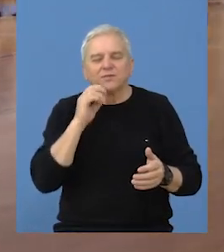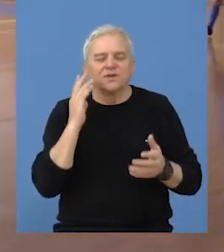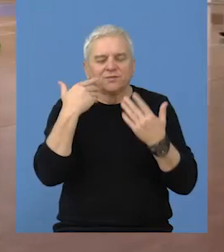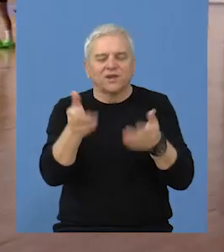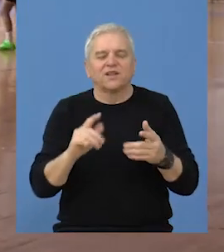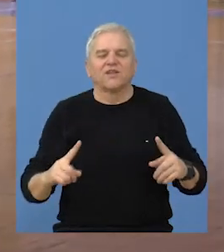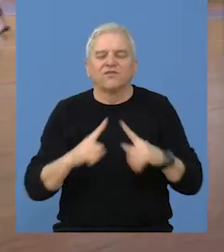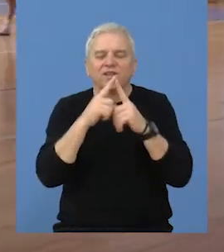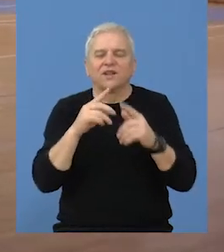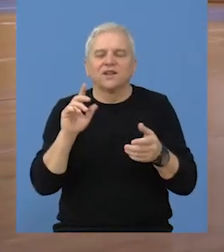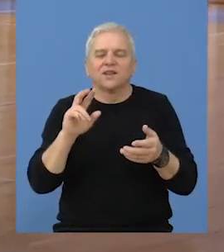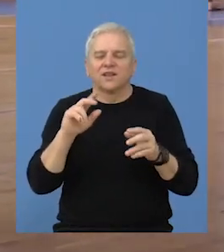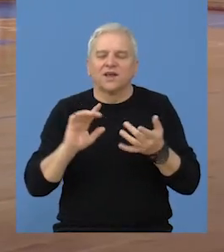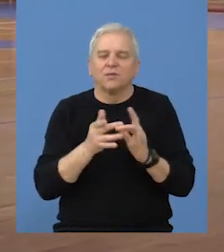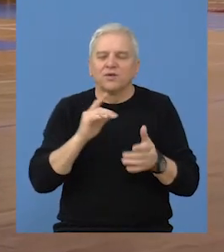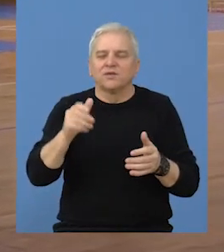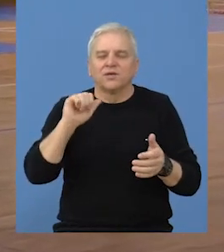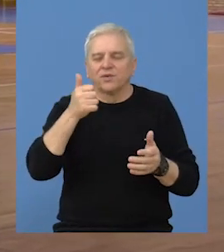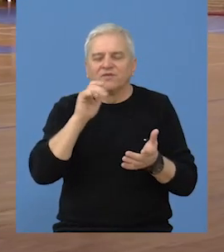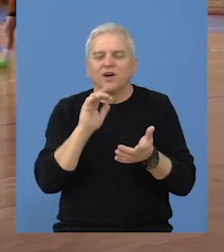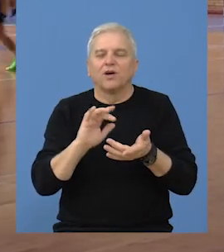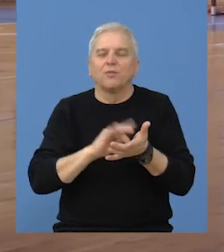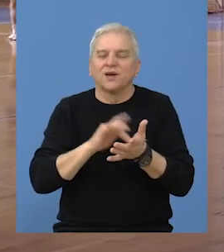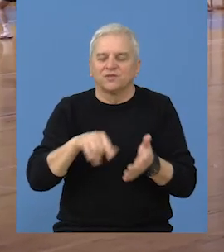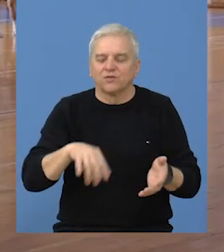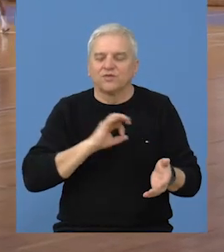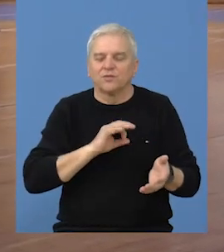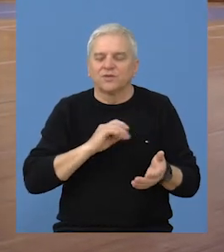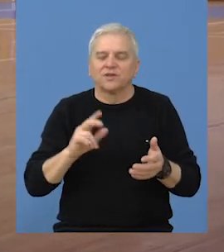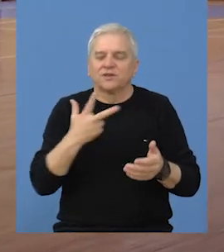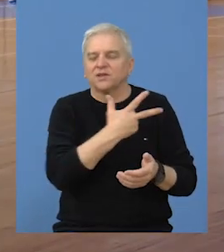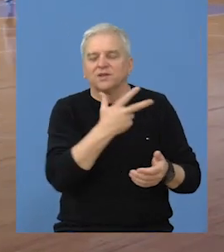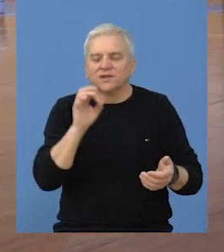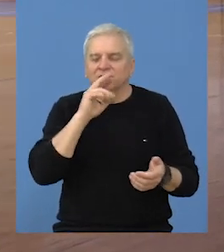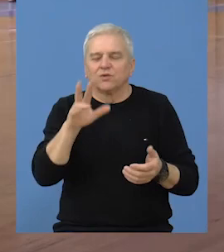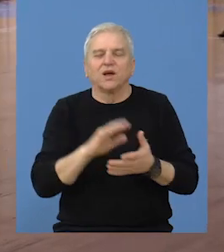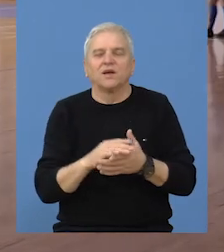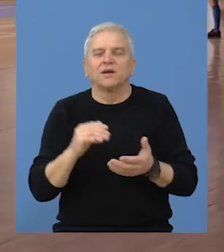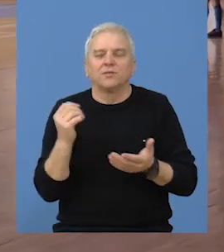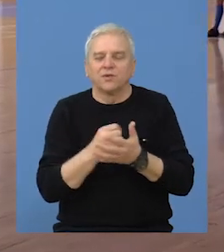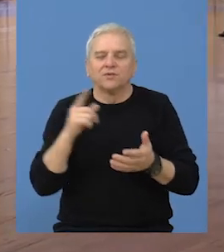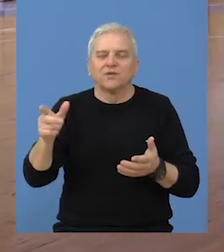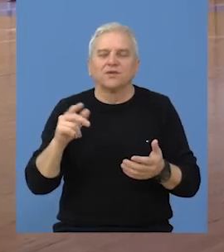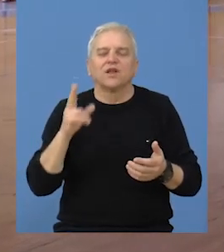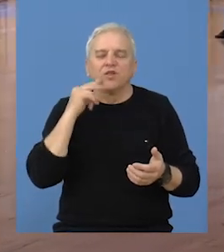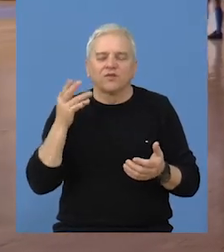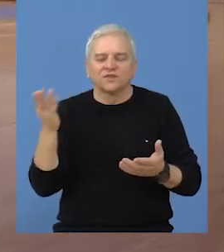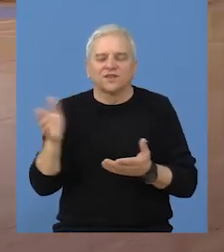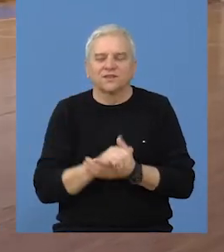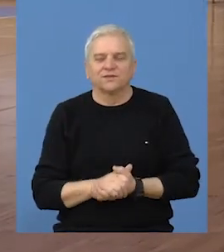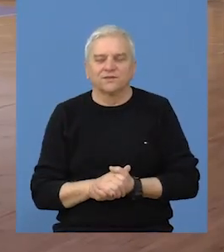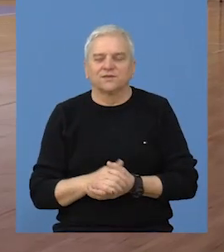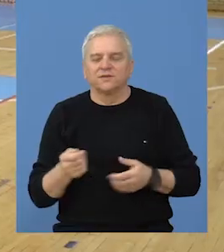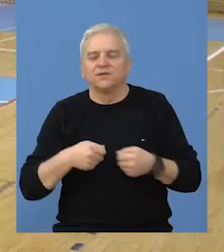su predali finalni meč, tako da su zvanični prvaci takmičenja u Bečaju službenim rezultatom od 3-0 postali